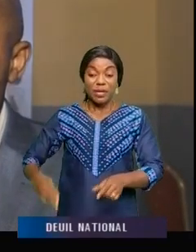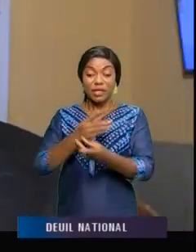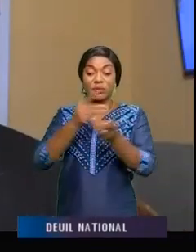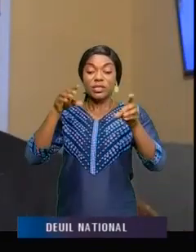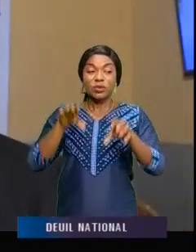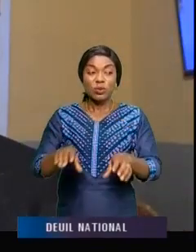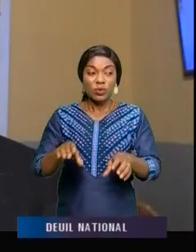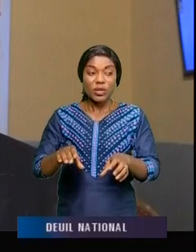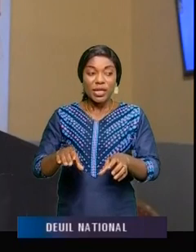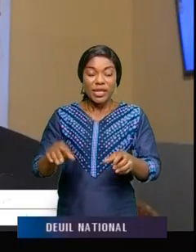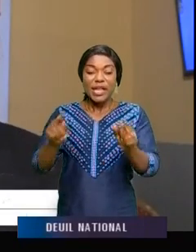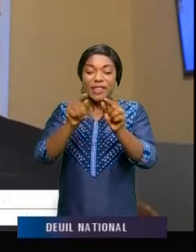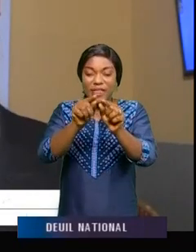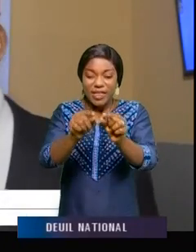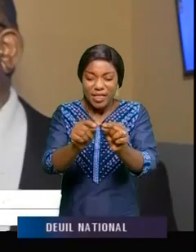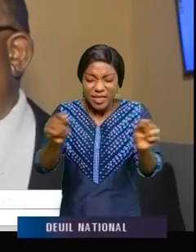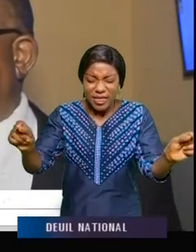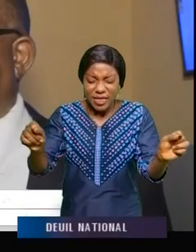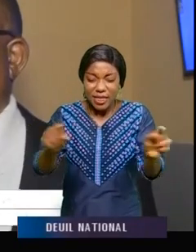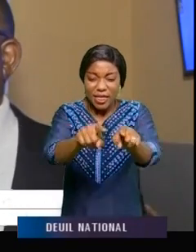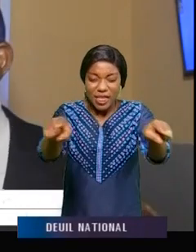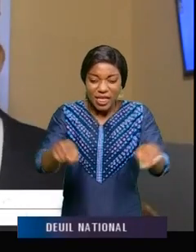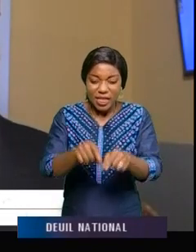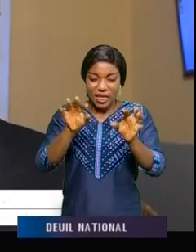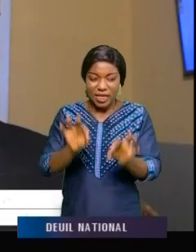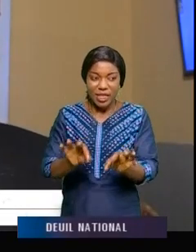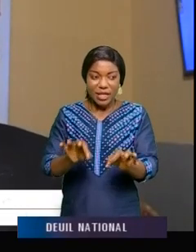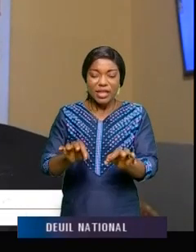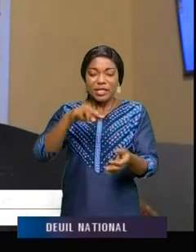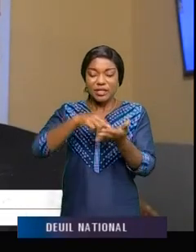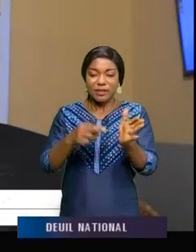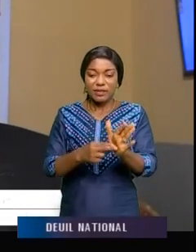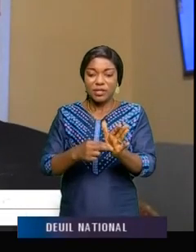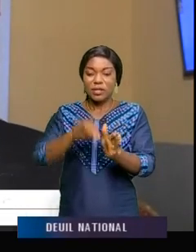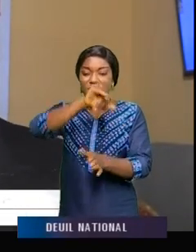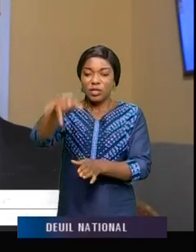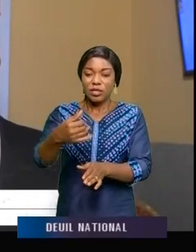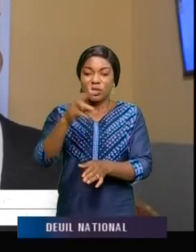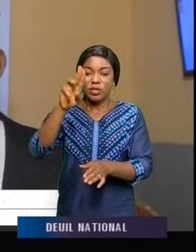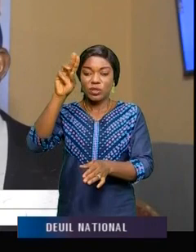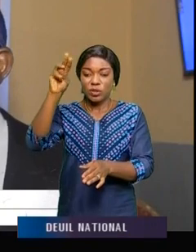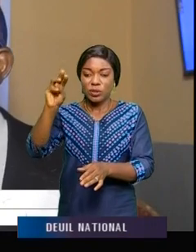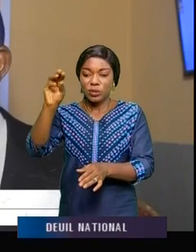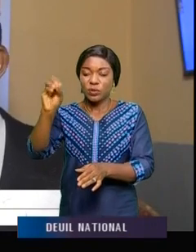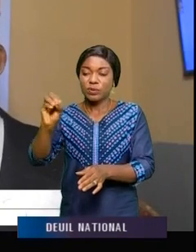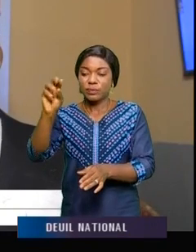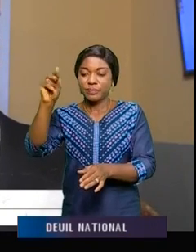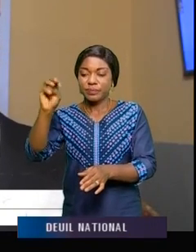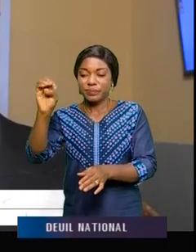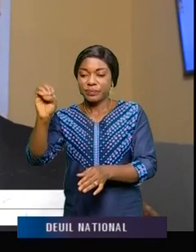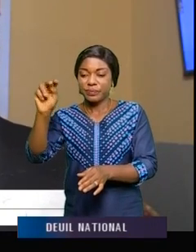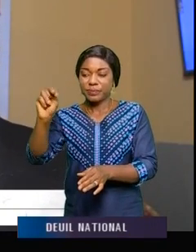des géomètres. Les impressions sont multiples mais toutes convergent vers un aspect positif